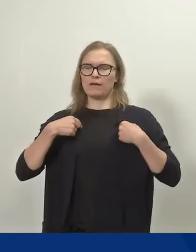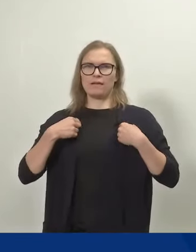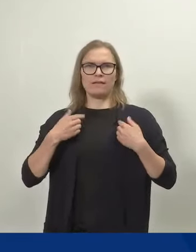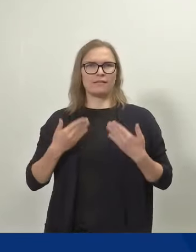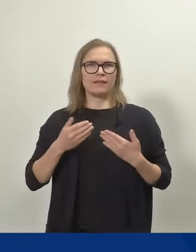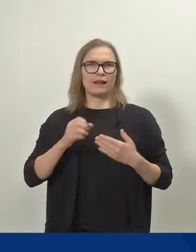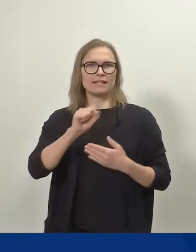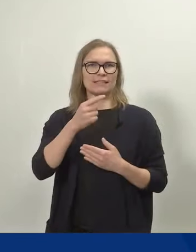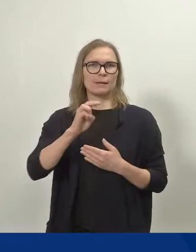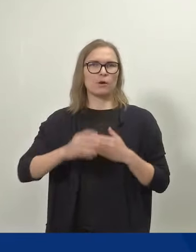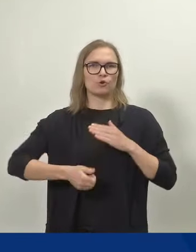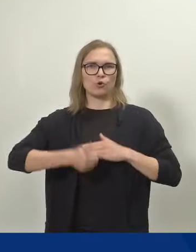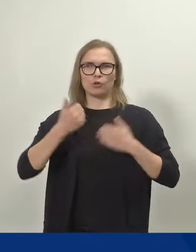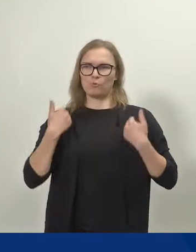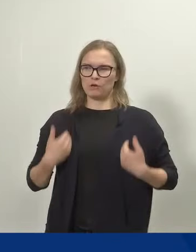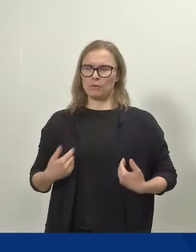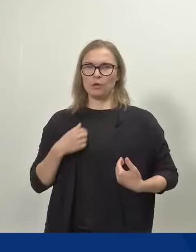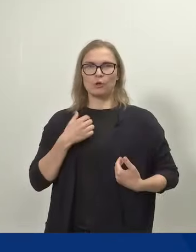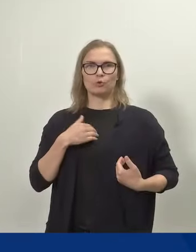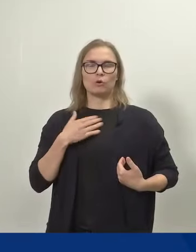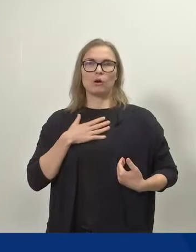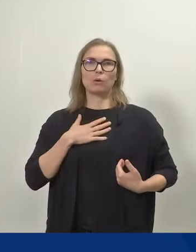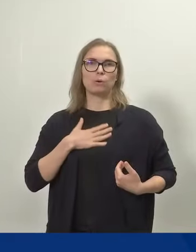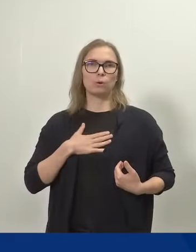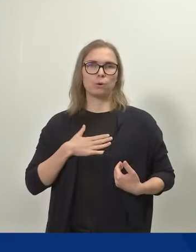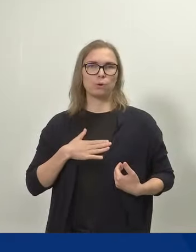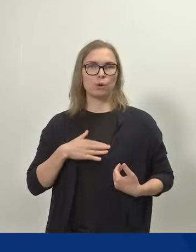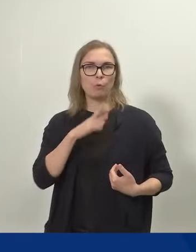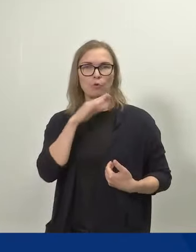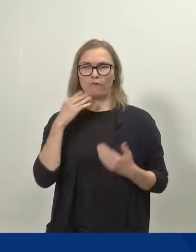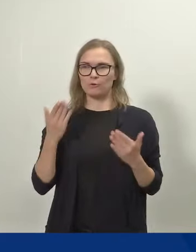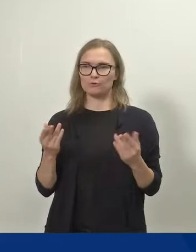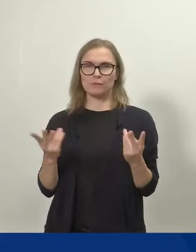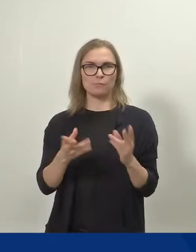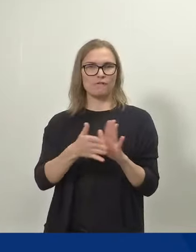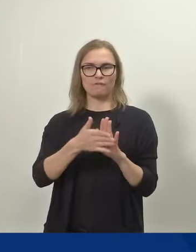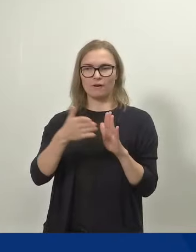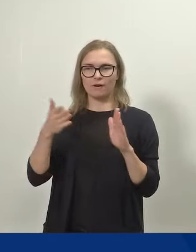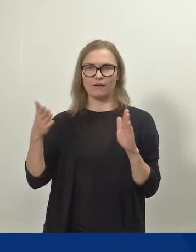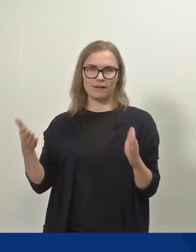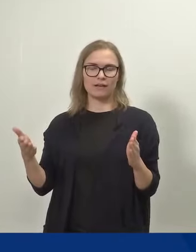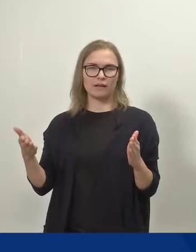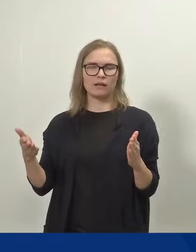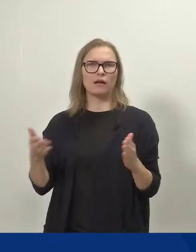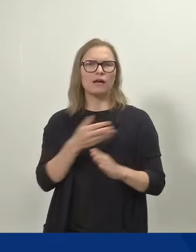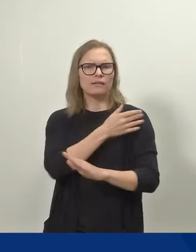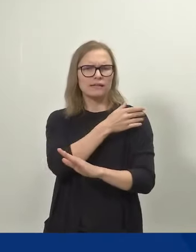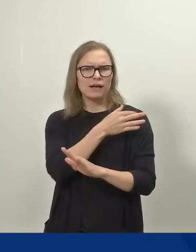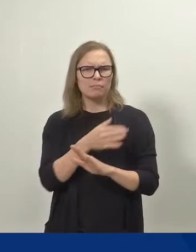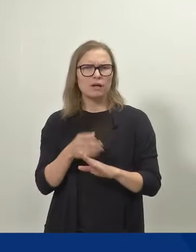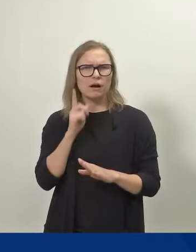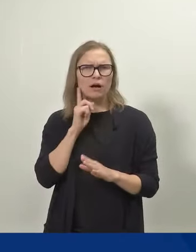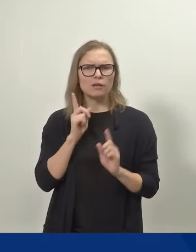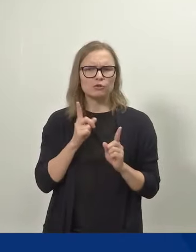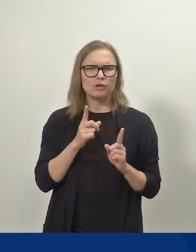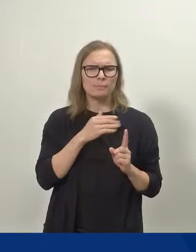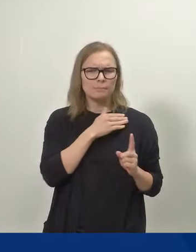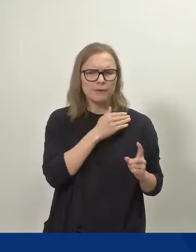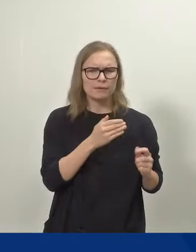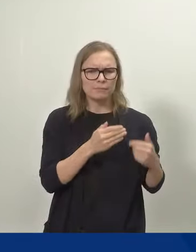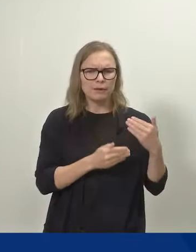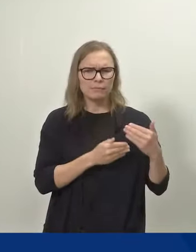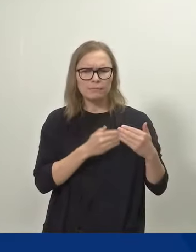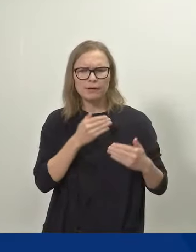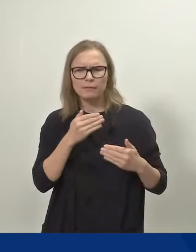helpottavalta ja iloiselta, että ollaan tässä vaiheessa. Ja jotenkin jokainen vaihe, jossa on päästy eteenpäin, on aina ollut